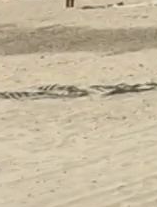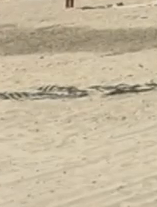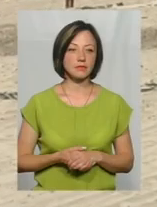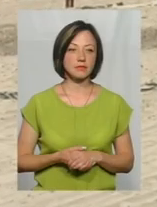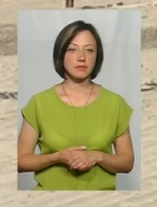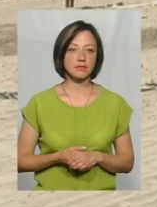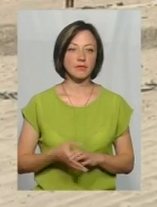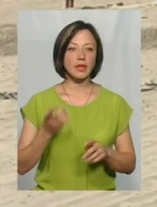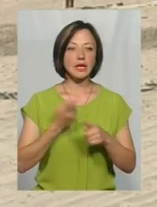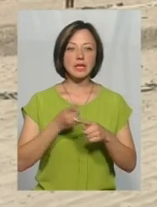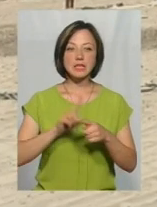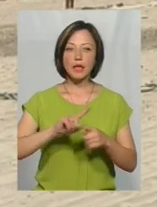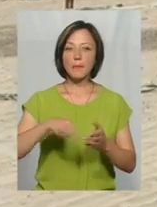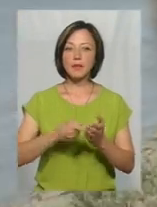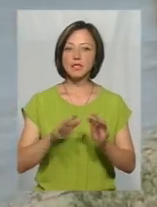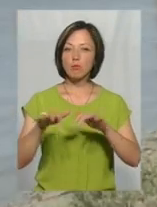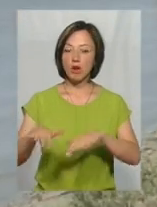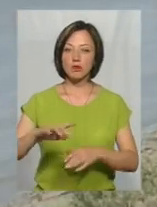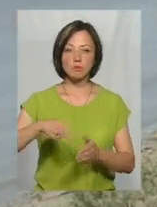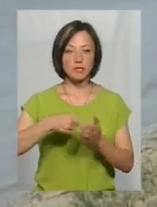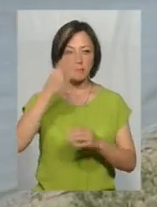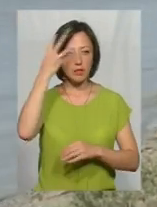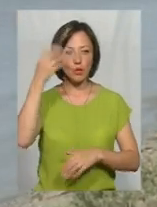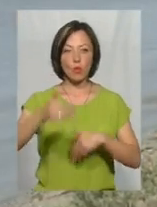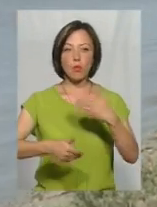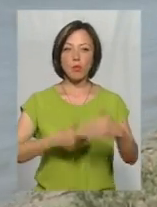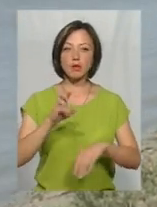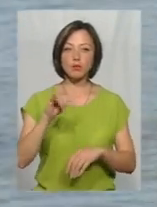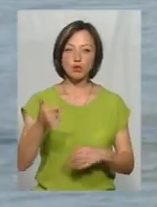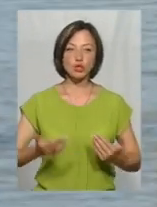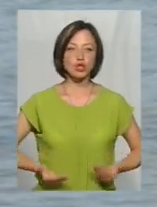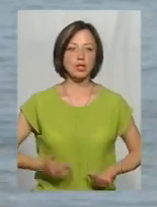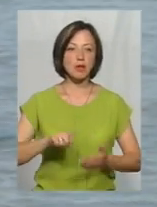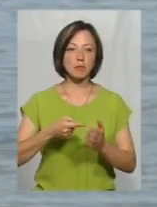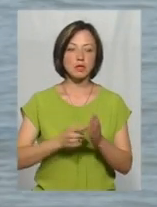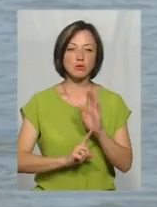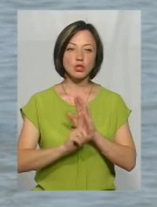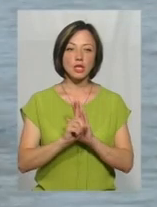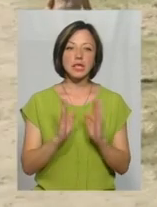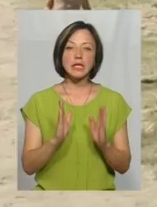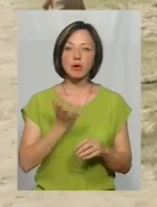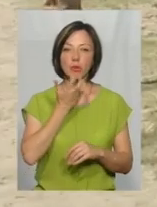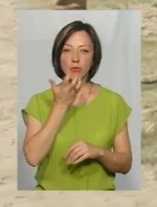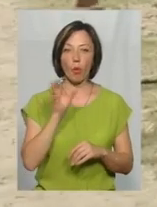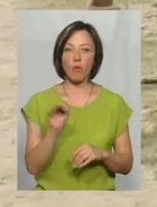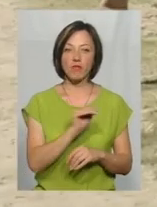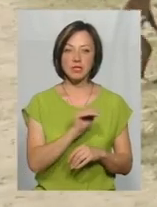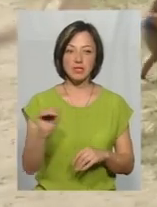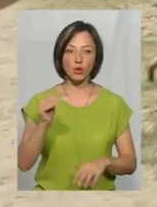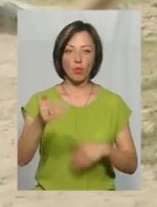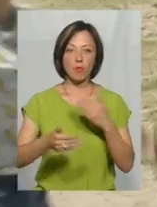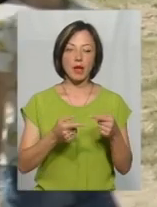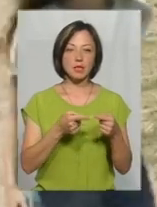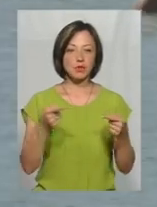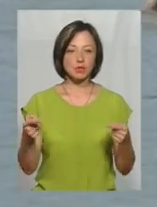Це міський пляж у Хмельницькому. Купатися у Південному Бузі жителі міста почали щойно потепліло. Офіційно ж купальний